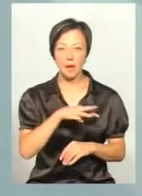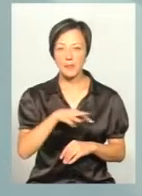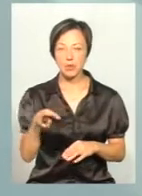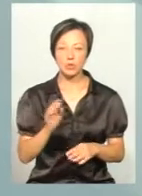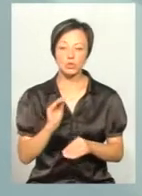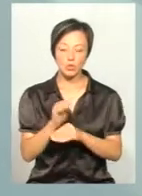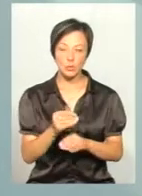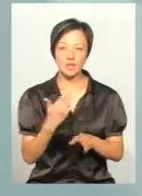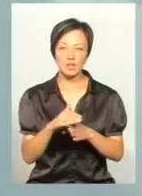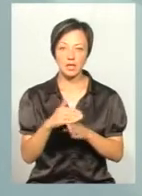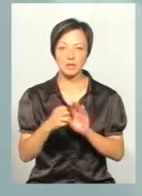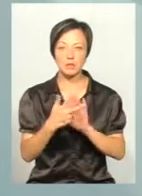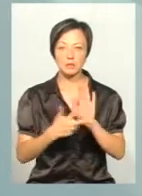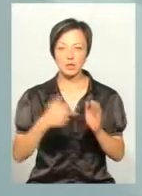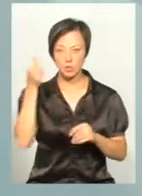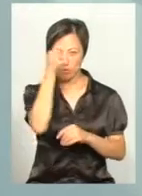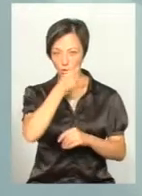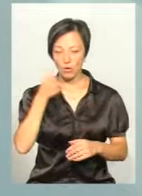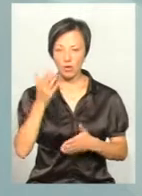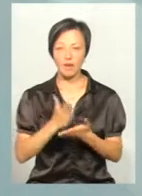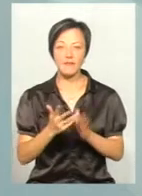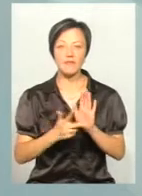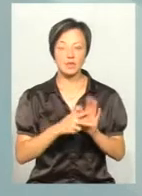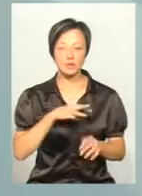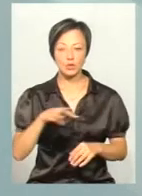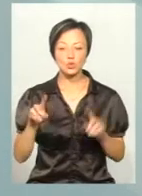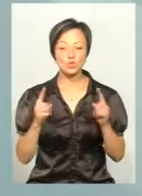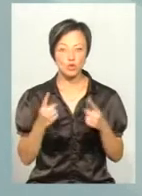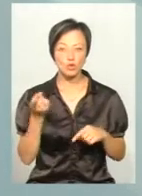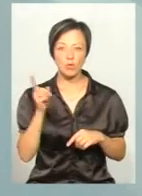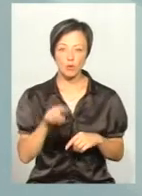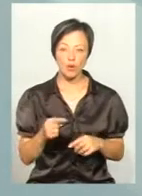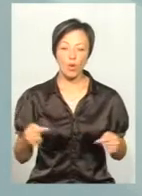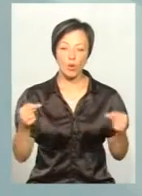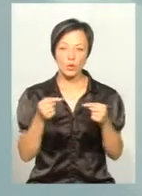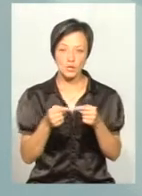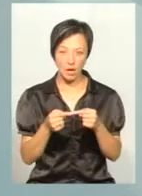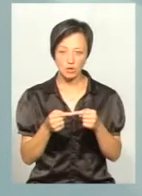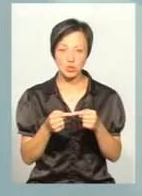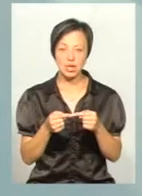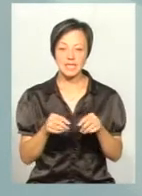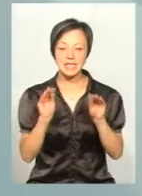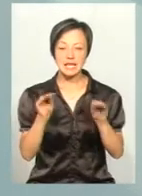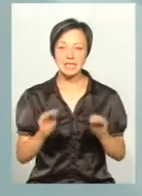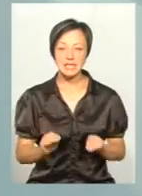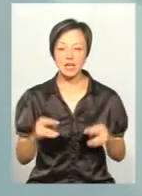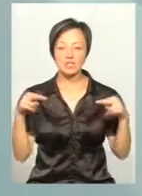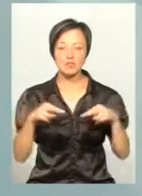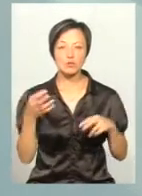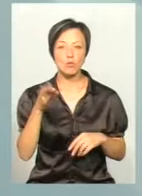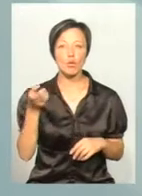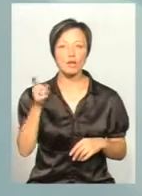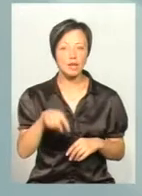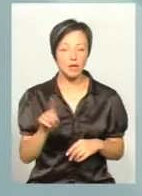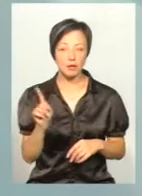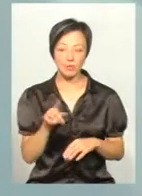додадуть, і видатки 2018 року вже складуть 8 мільйонів. Чому? Тому що? Ну, однозначно, статистика свідчить про те, що